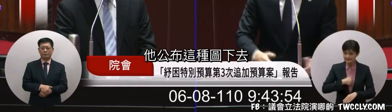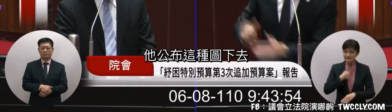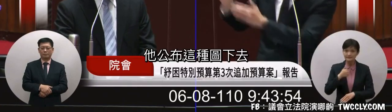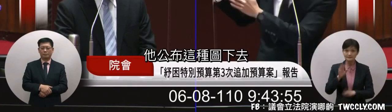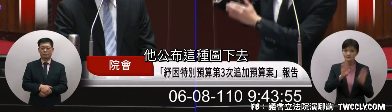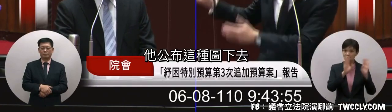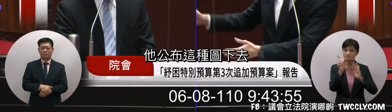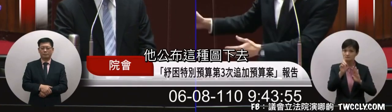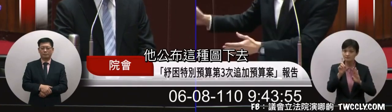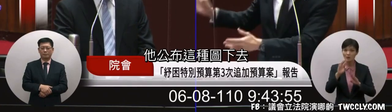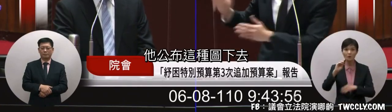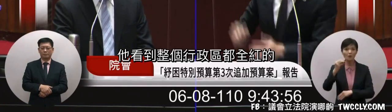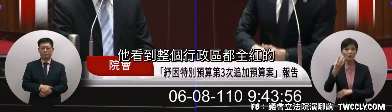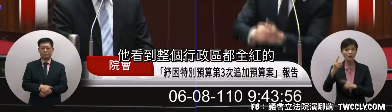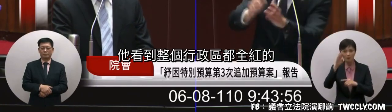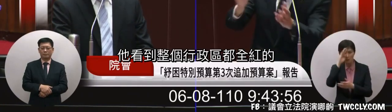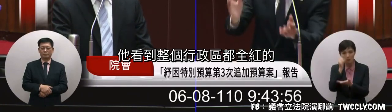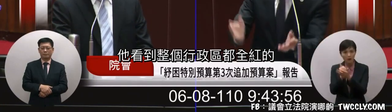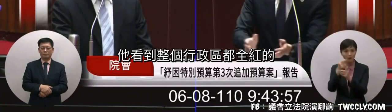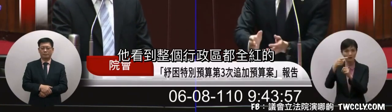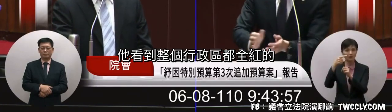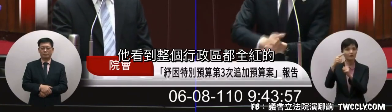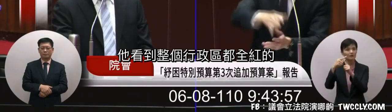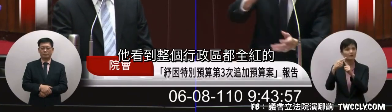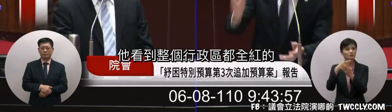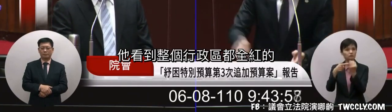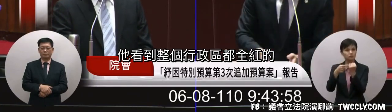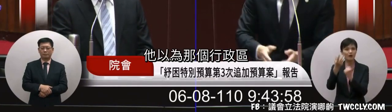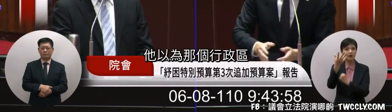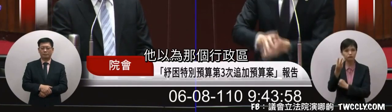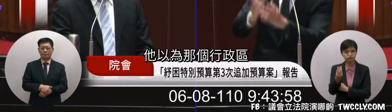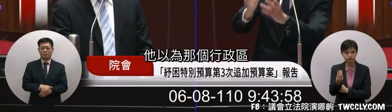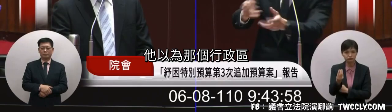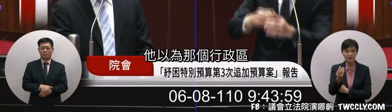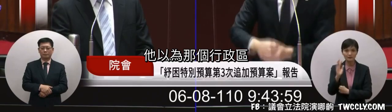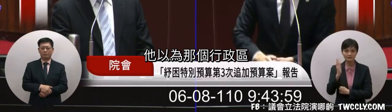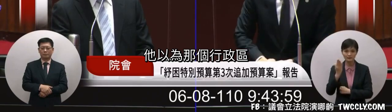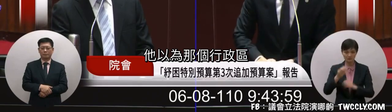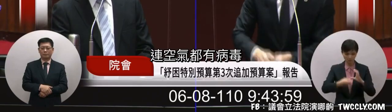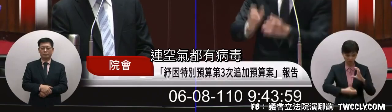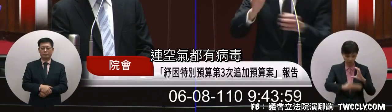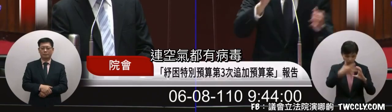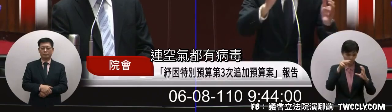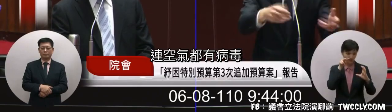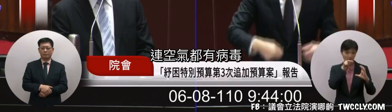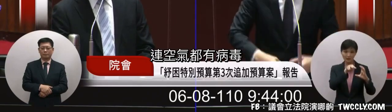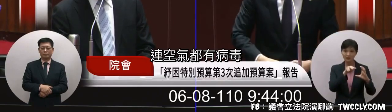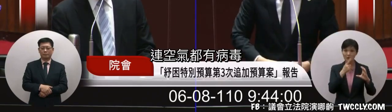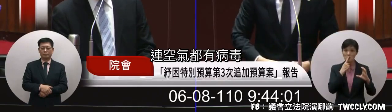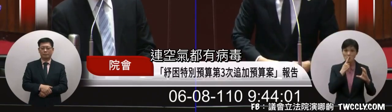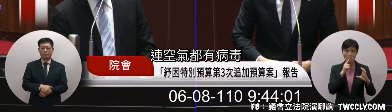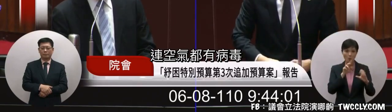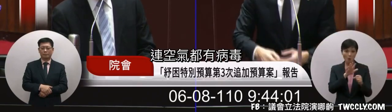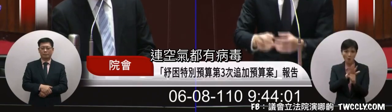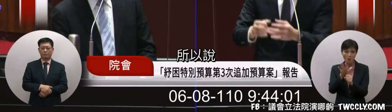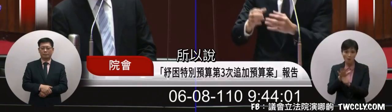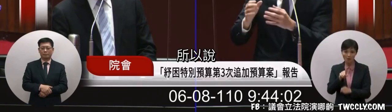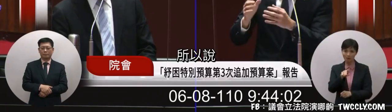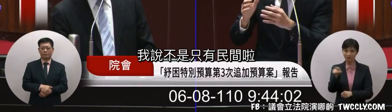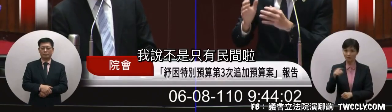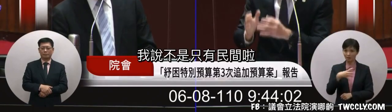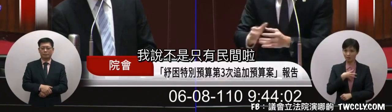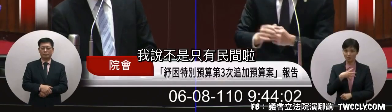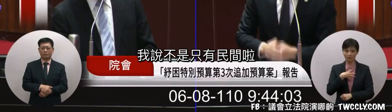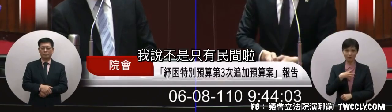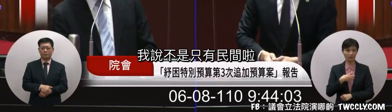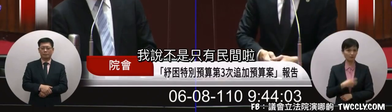定了他公布這張圖他看到整個行政區都全紅的就是說那個行政區連這個空氣他都北斗所以